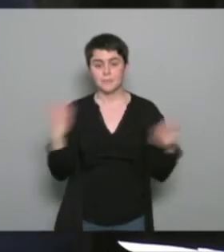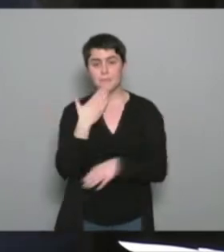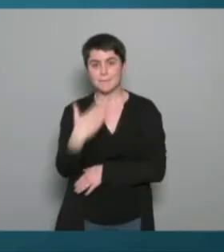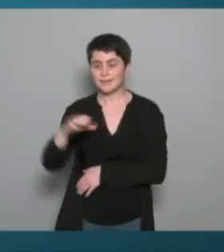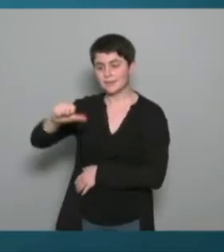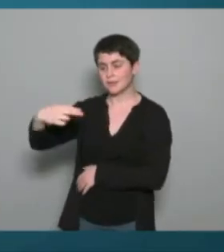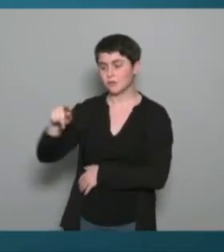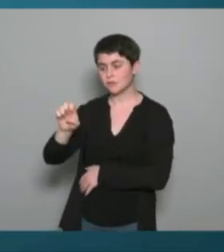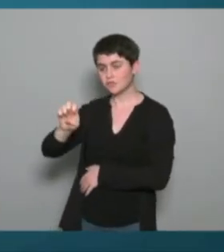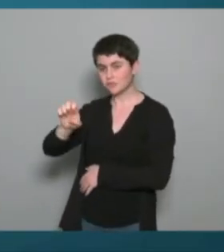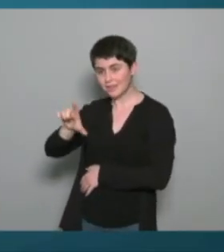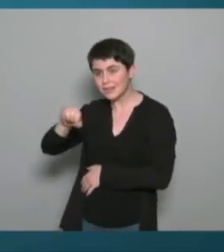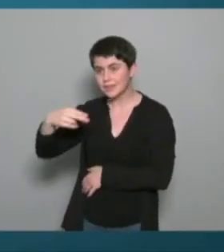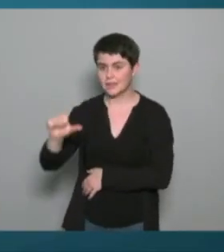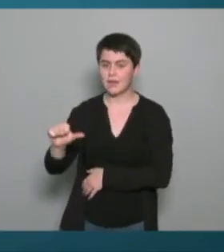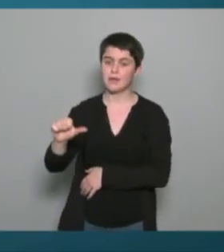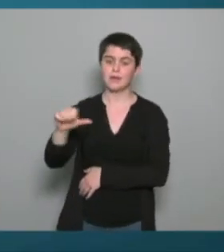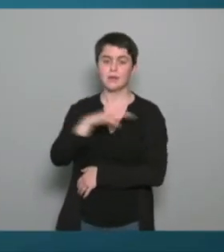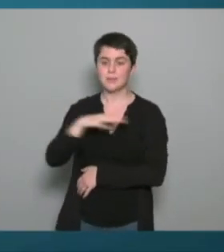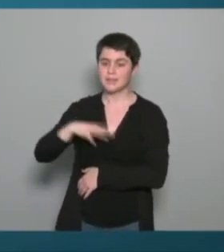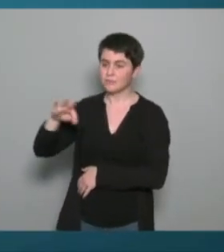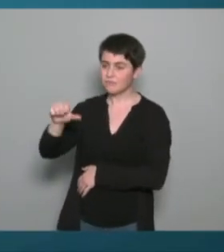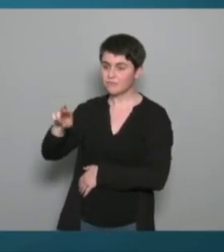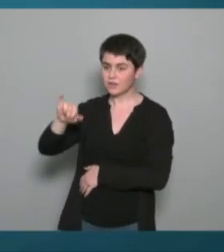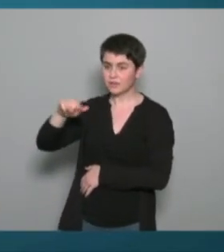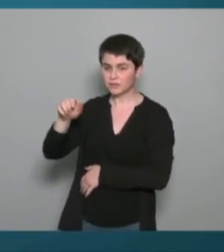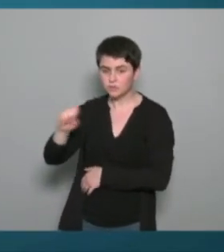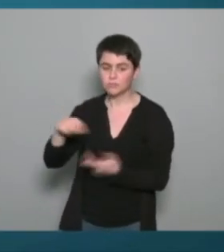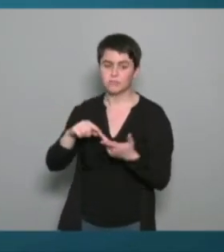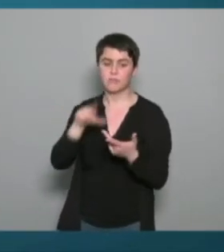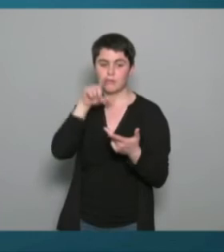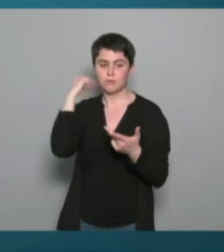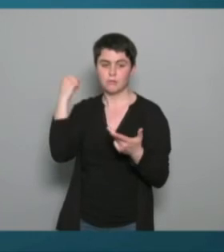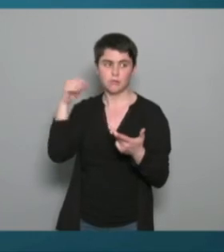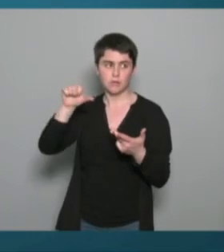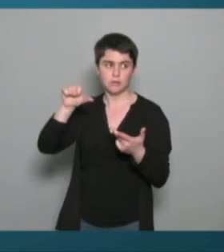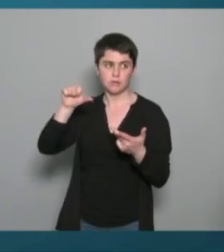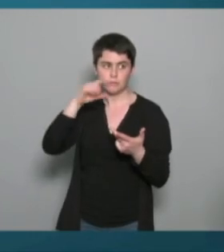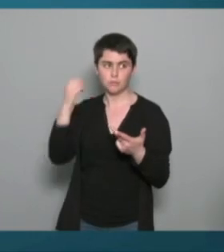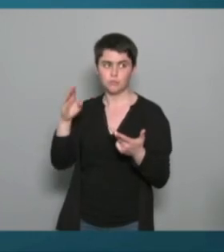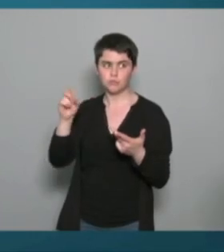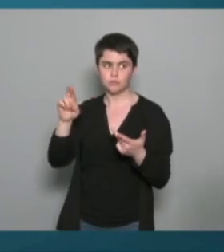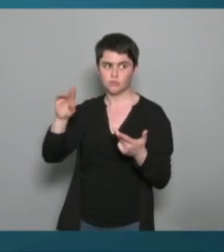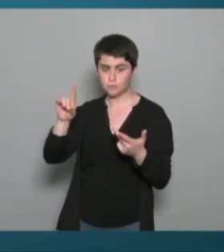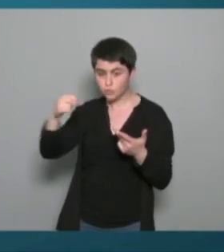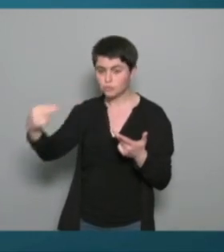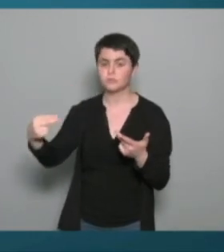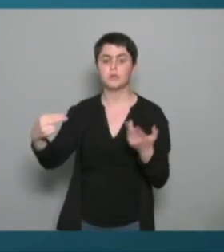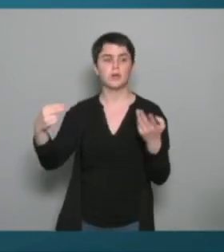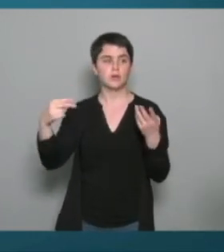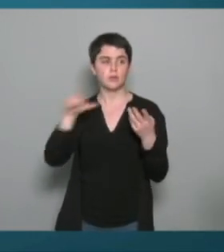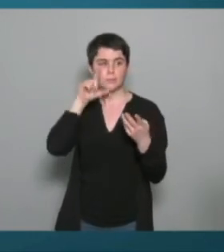merci Angelina monsieur Bourdon madame Farizon Bruno Gramont et monsieur Marais merci à vous je vais laisser la parole